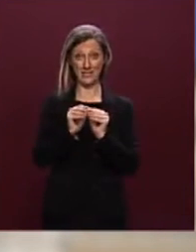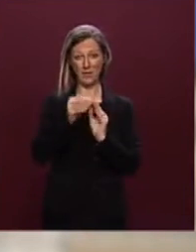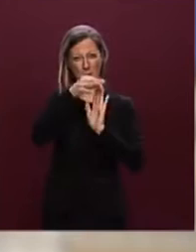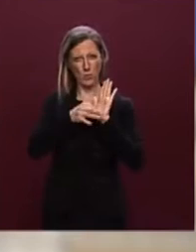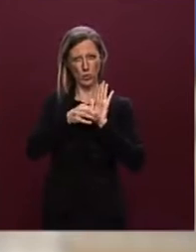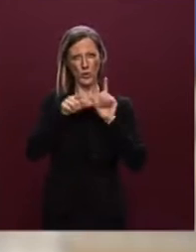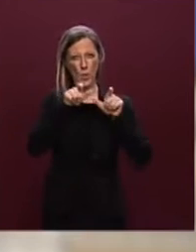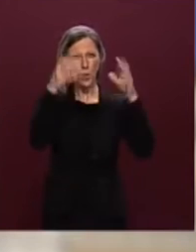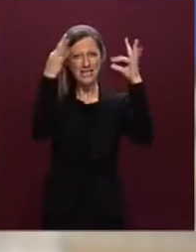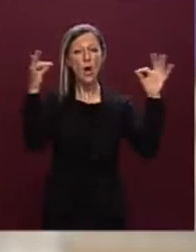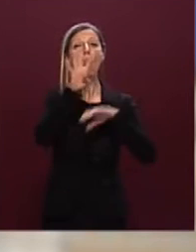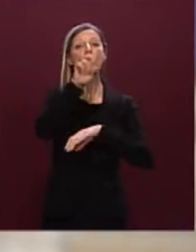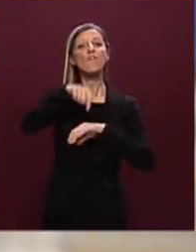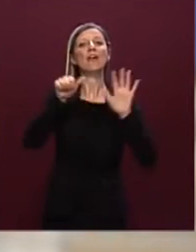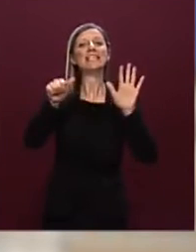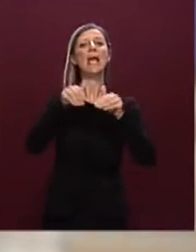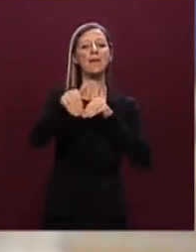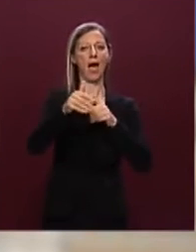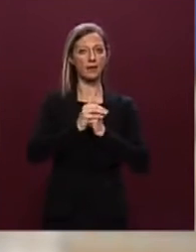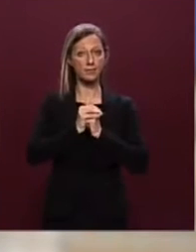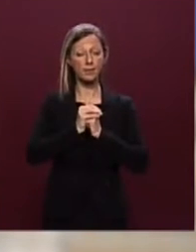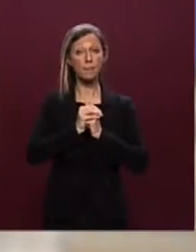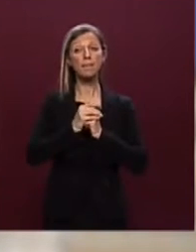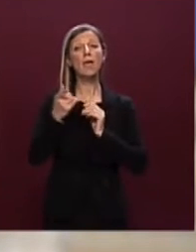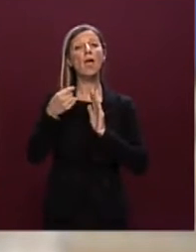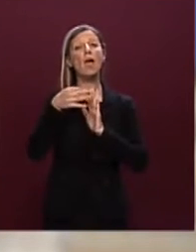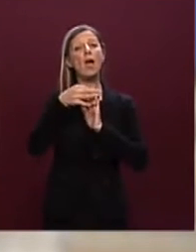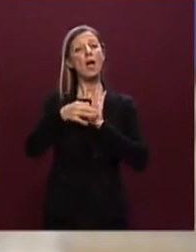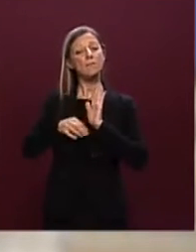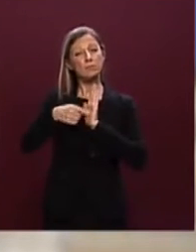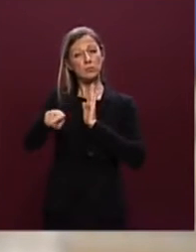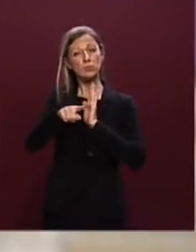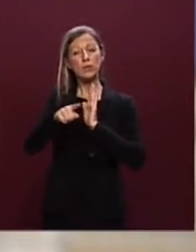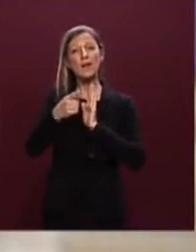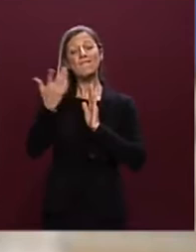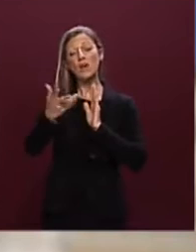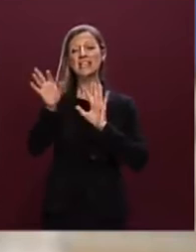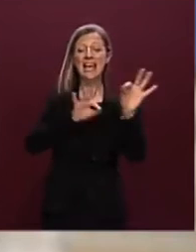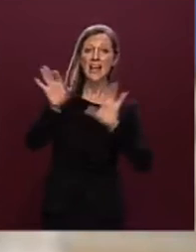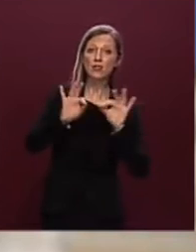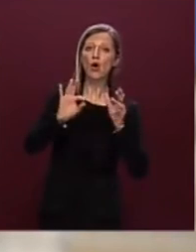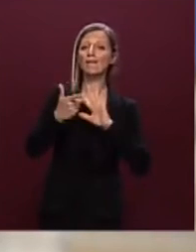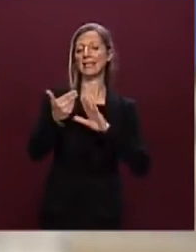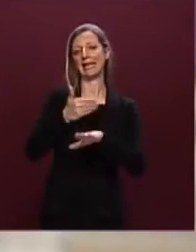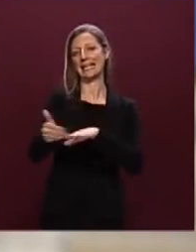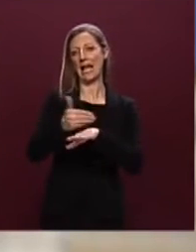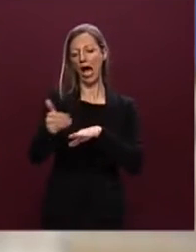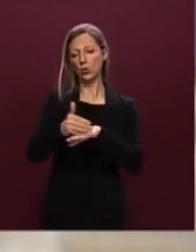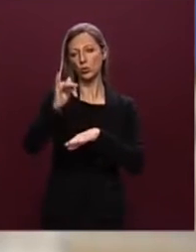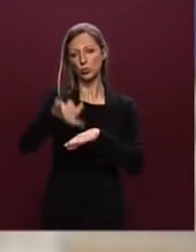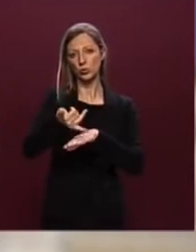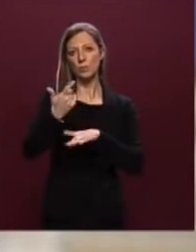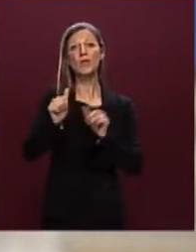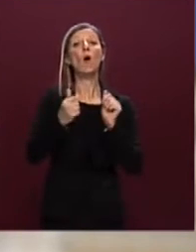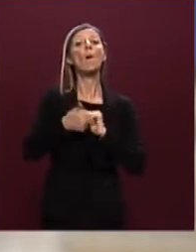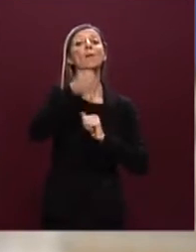4,6 miliardi la misura ha accumulato ritardi in fase di selezione evidenti visto che il primo